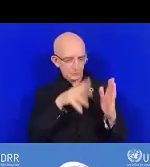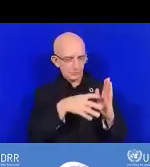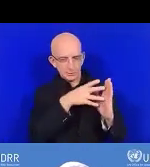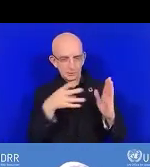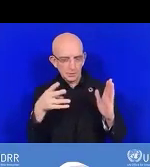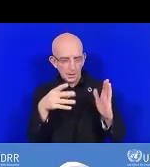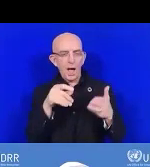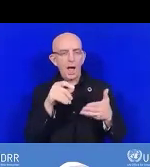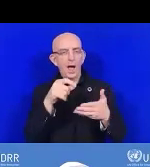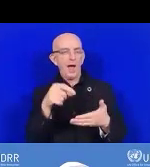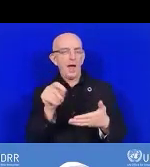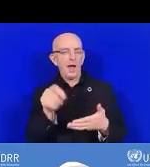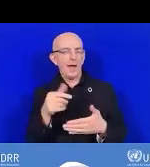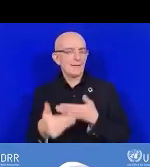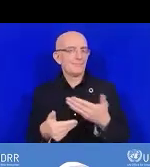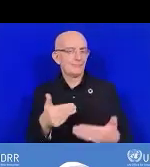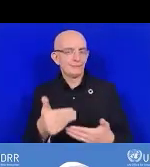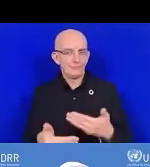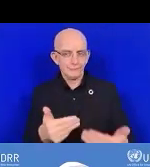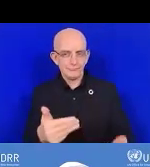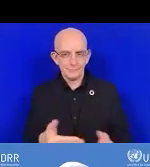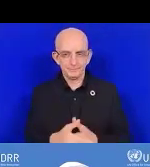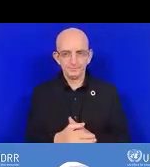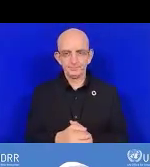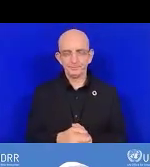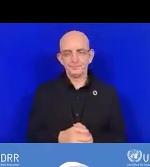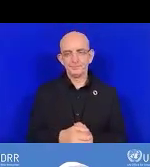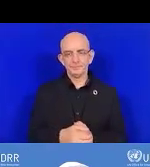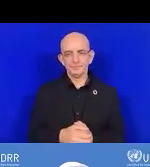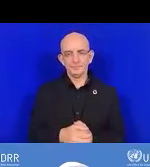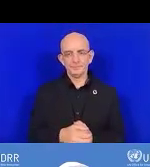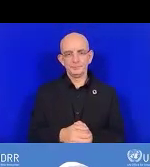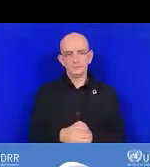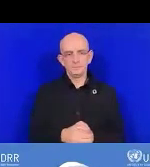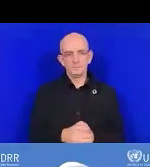tableau de bord, le tableau de bord, autant pour moi.